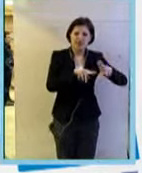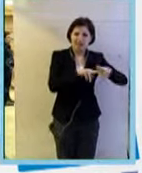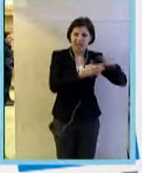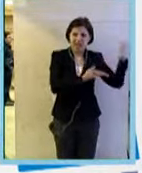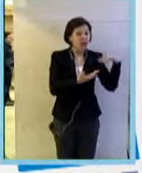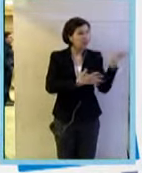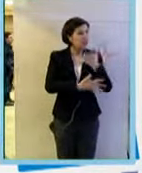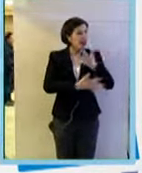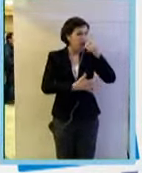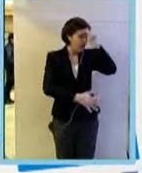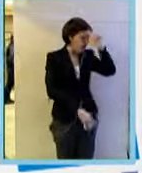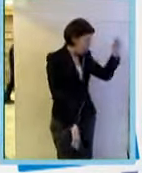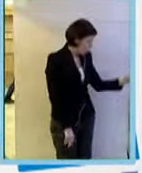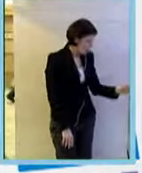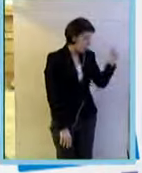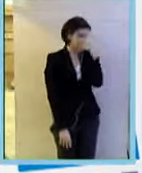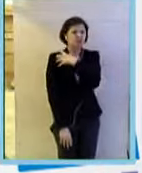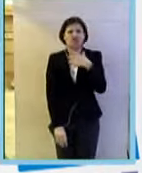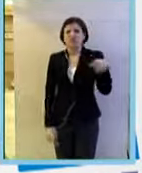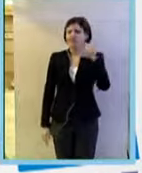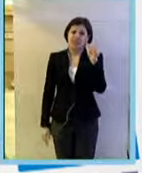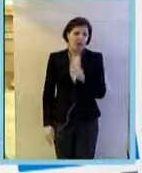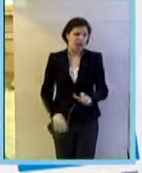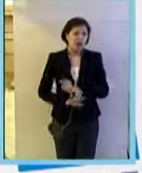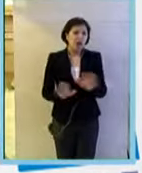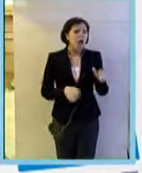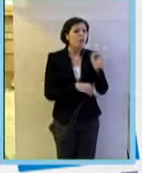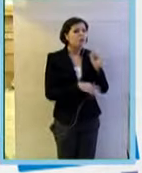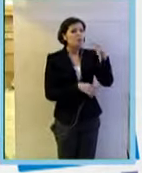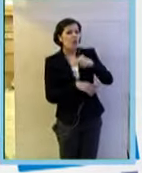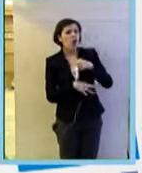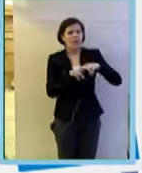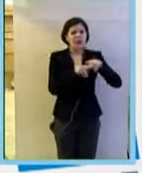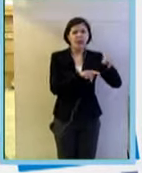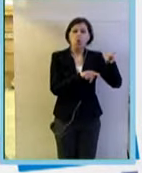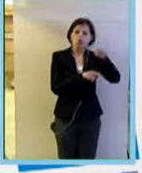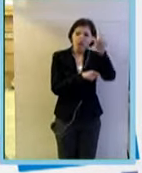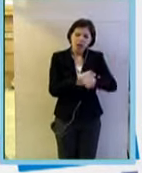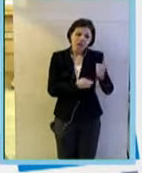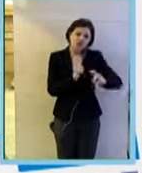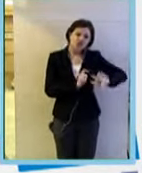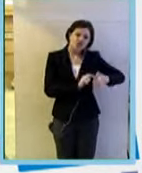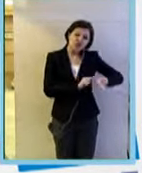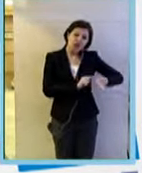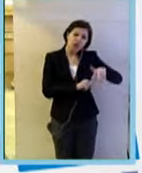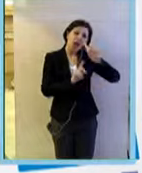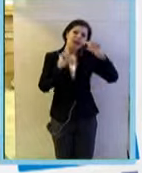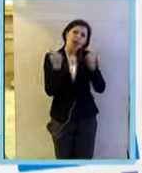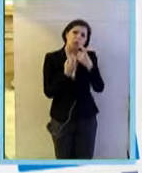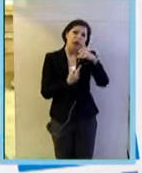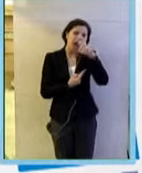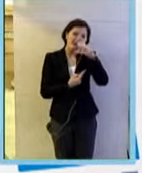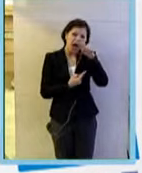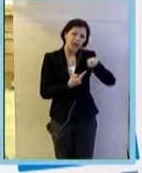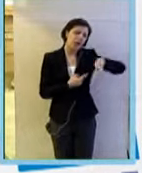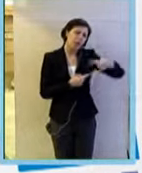un grande onore per la scienza italiana. Il professor Napoleone Ferrara è italiano, siciliano, laureato a Catania, si è